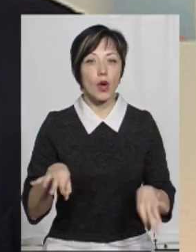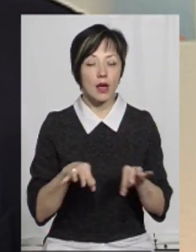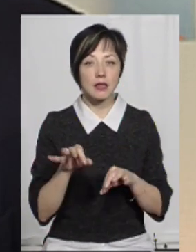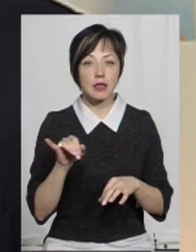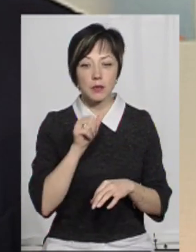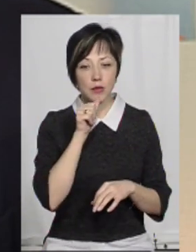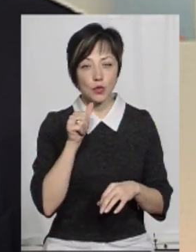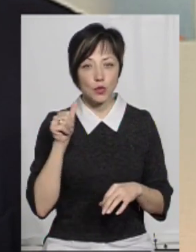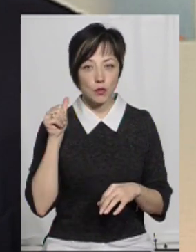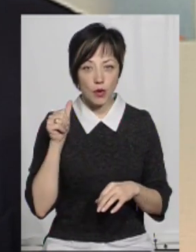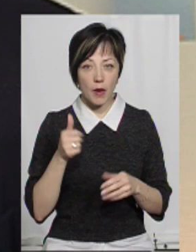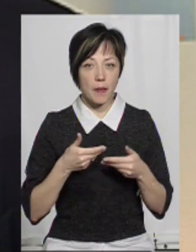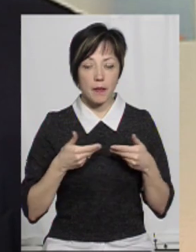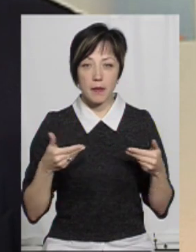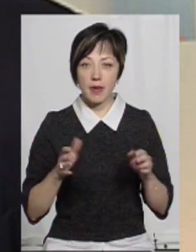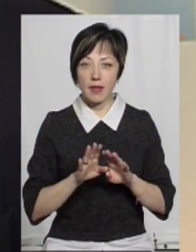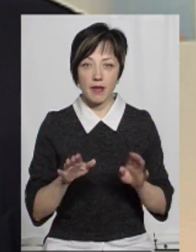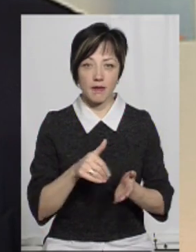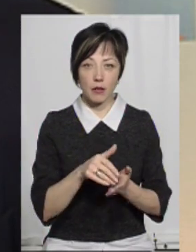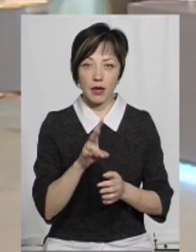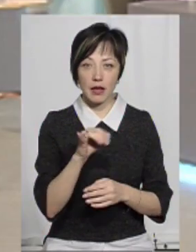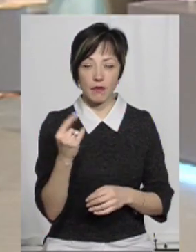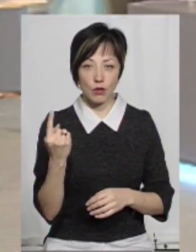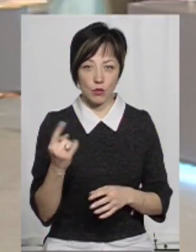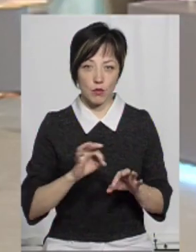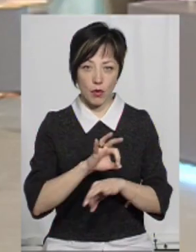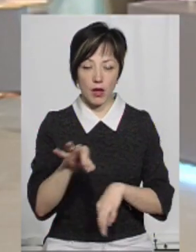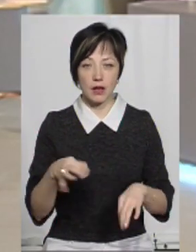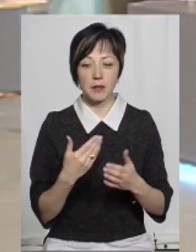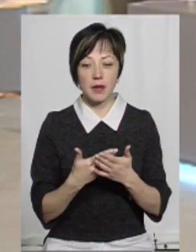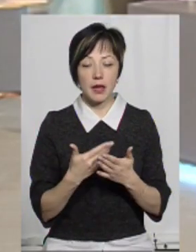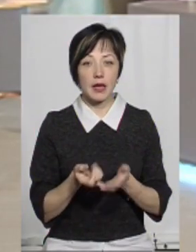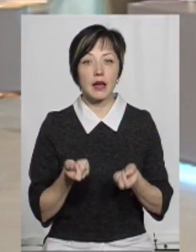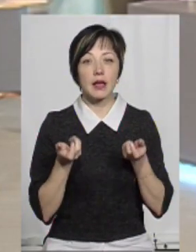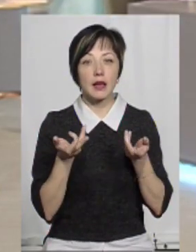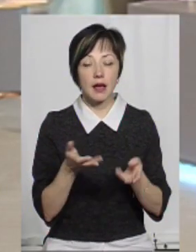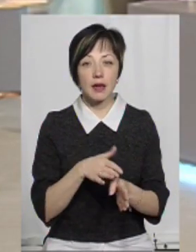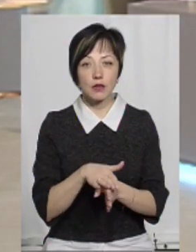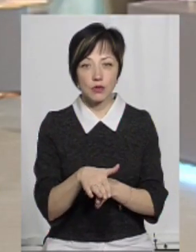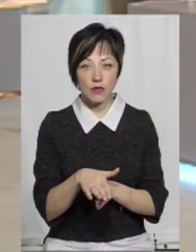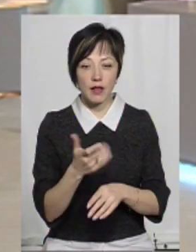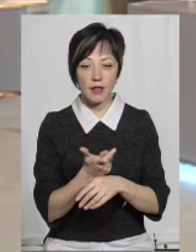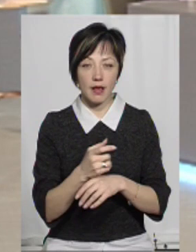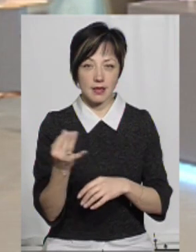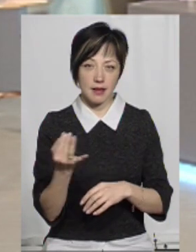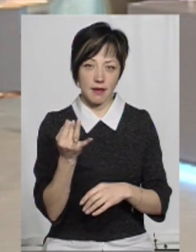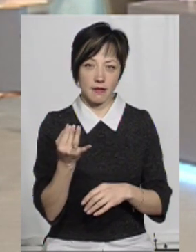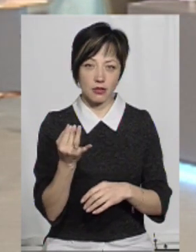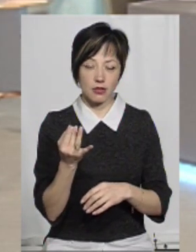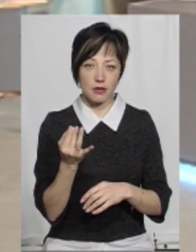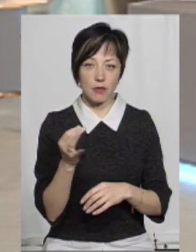І минулого року ми не відмовили ні в одному проєкті. А от наводіть, будь ласка, кілька реалізованих найцікавіших.